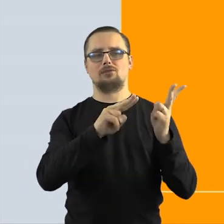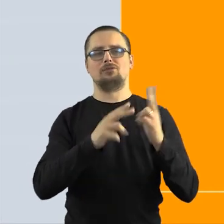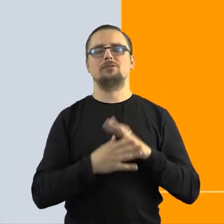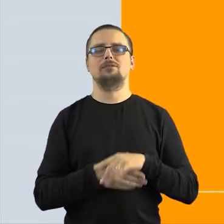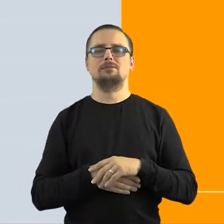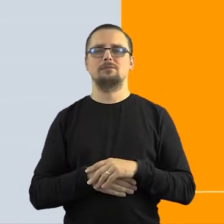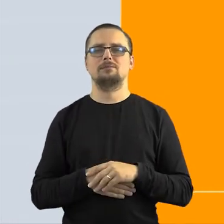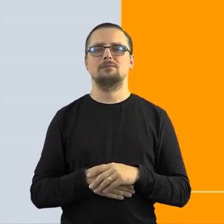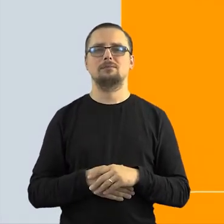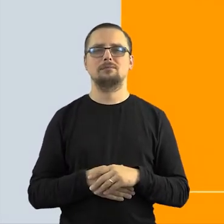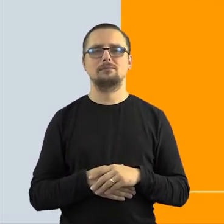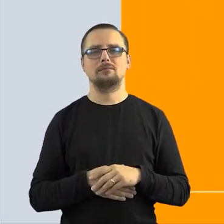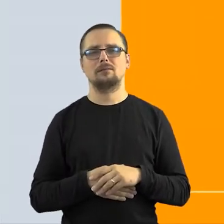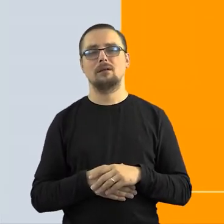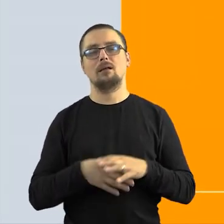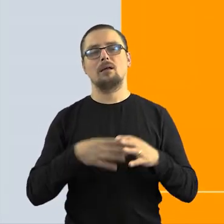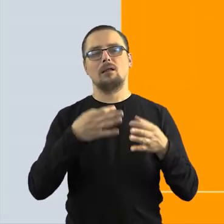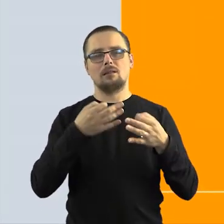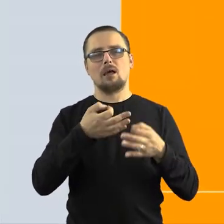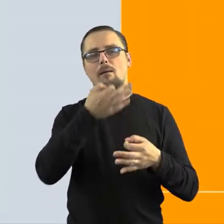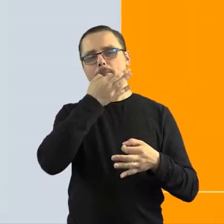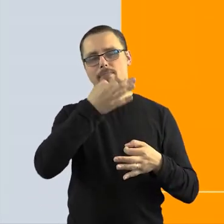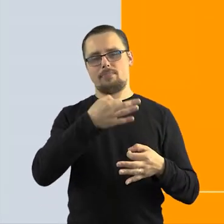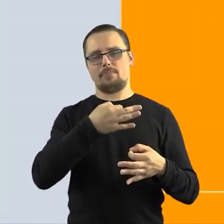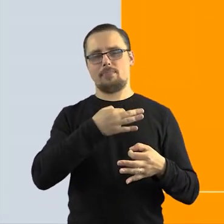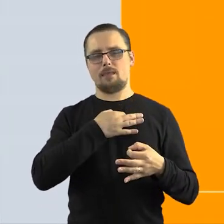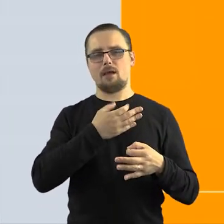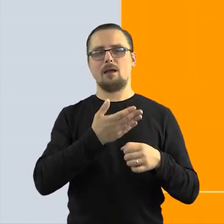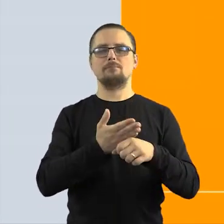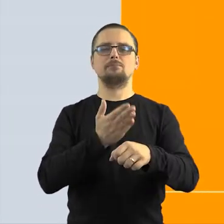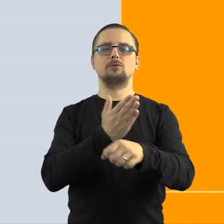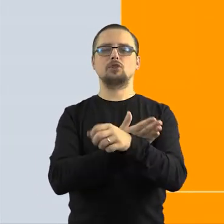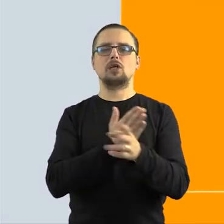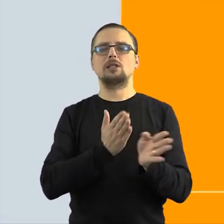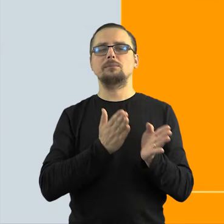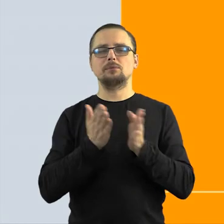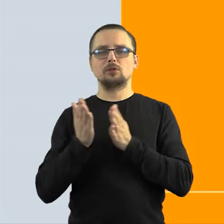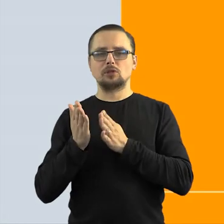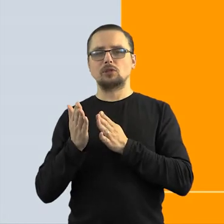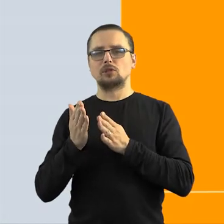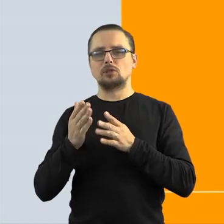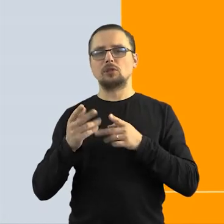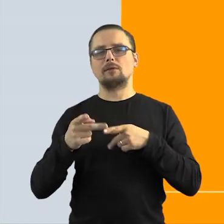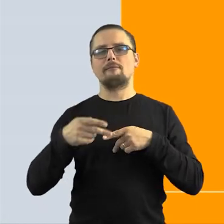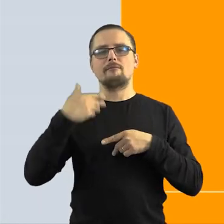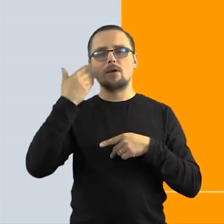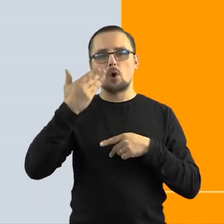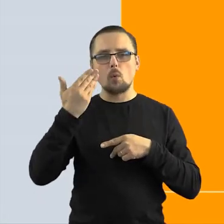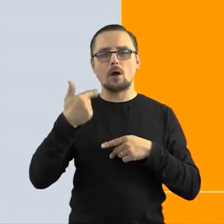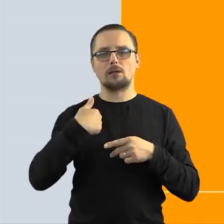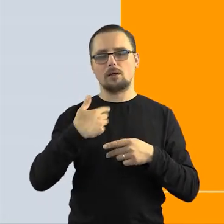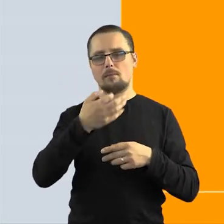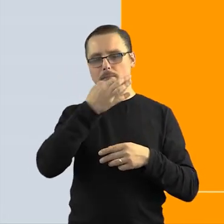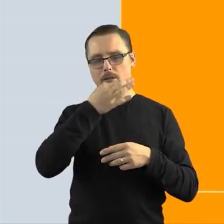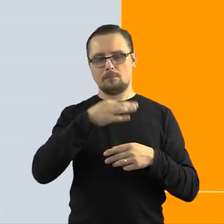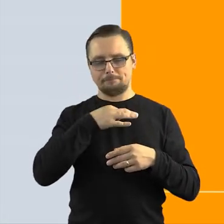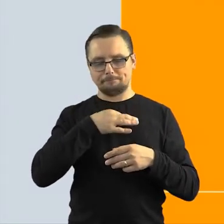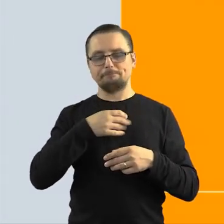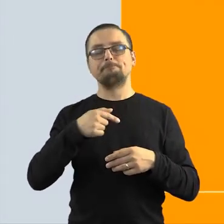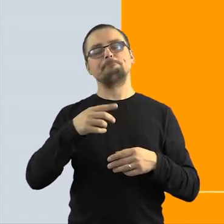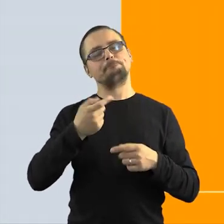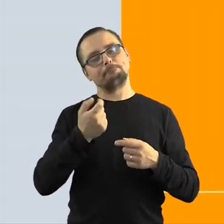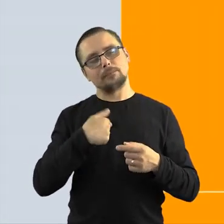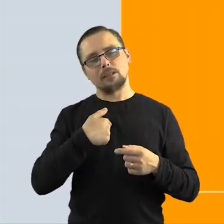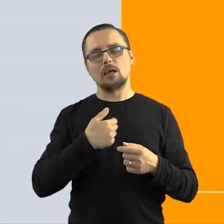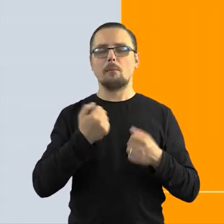I teraz przechodzimy do pytań, które już padły w ramach przygotowań do dzisiejszego webinarium. Mam nadzieję, że uda mi się również odpowiedzieć